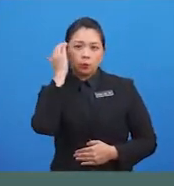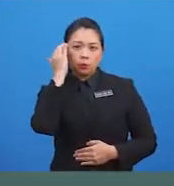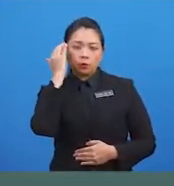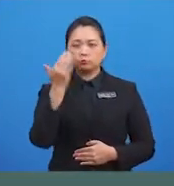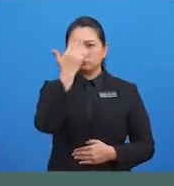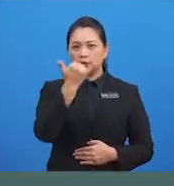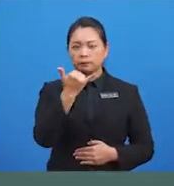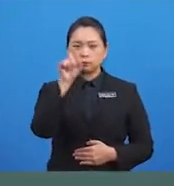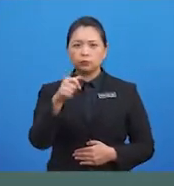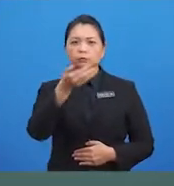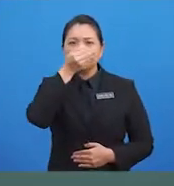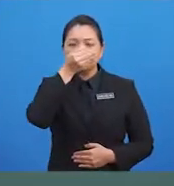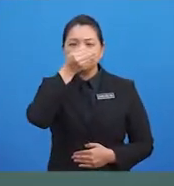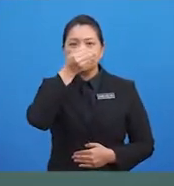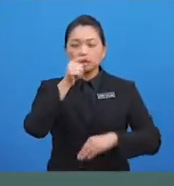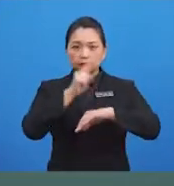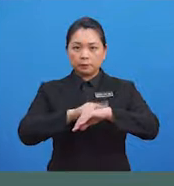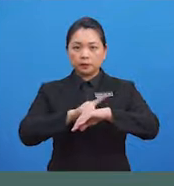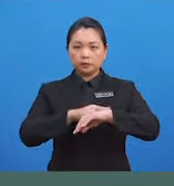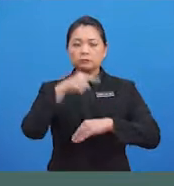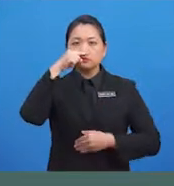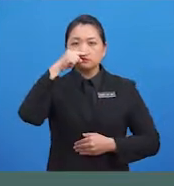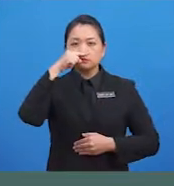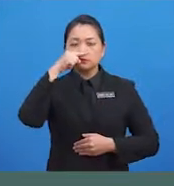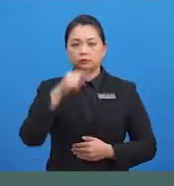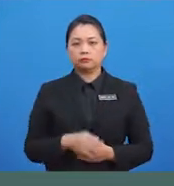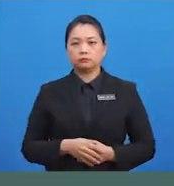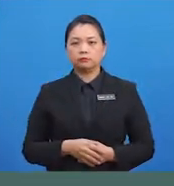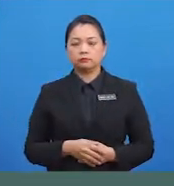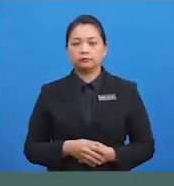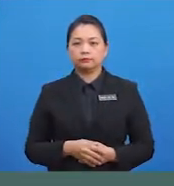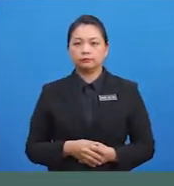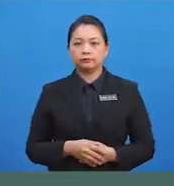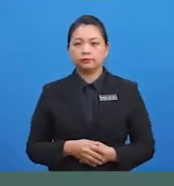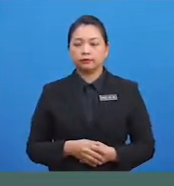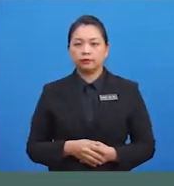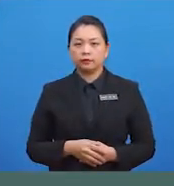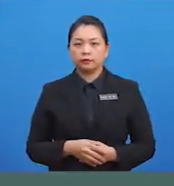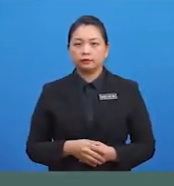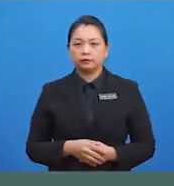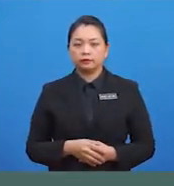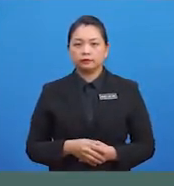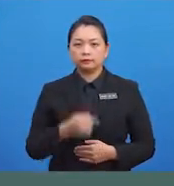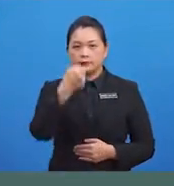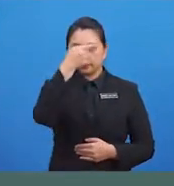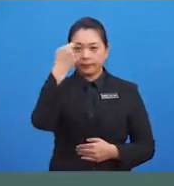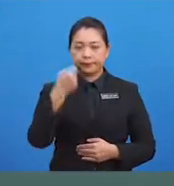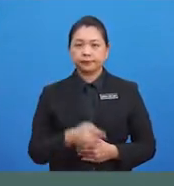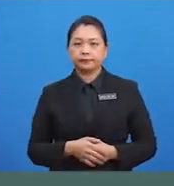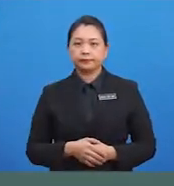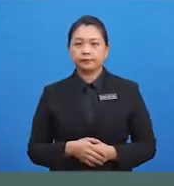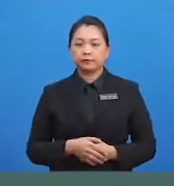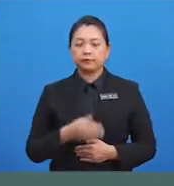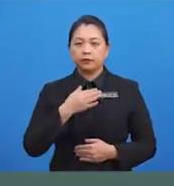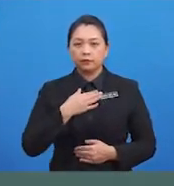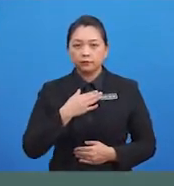Sebabnya, batuk dan bersih berupaya menyebarkan virus atau bakteria